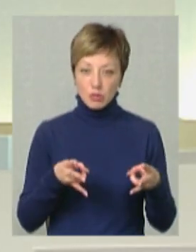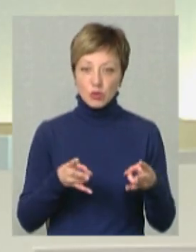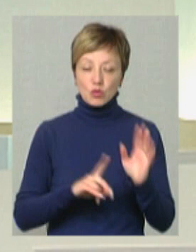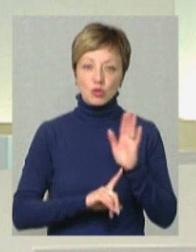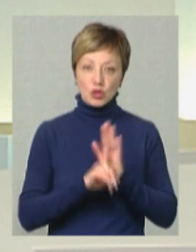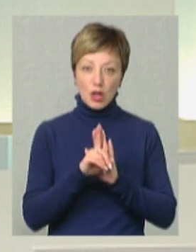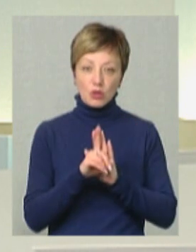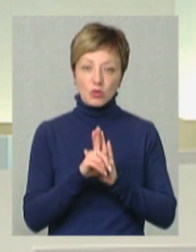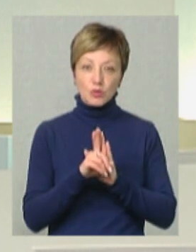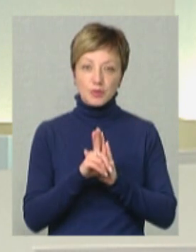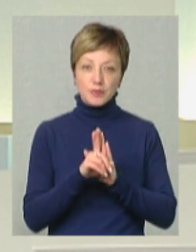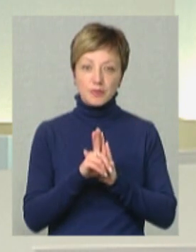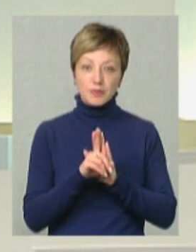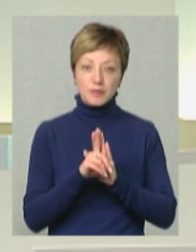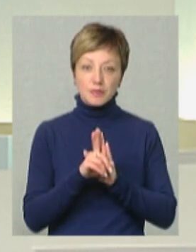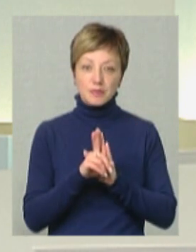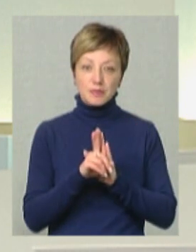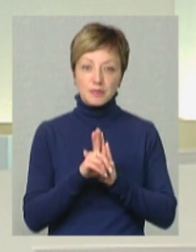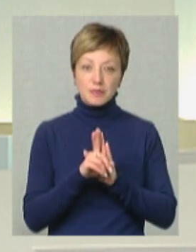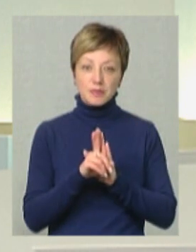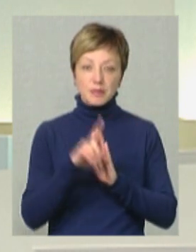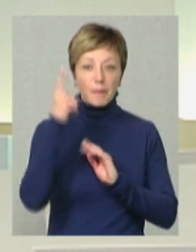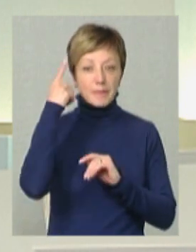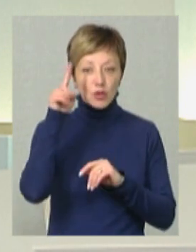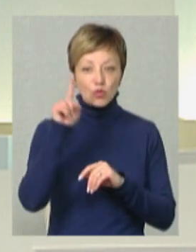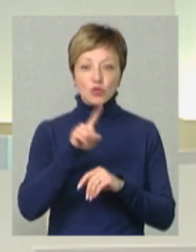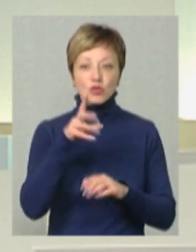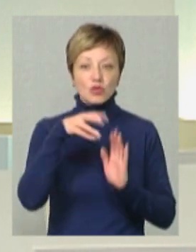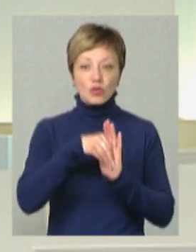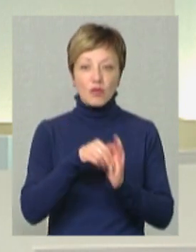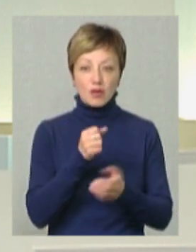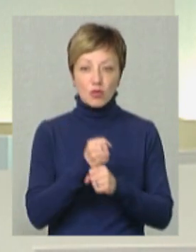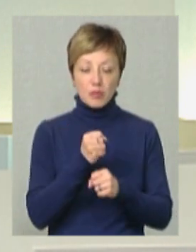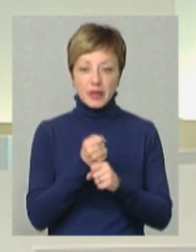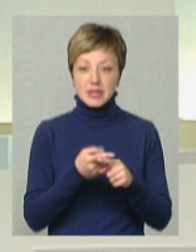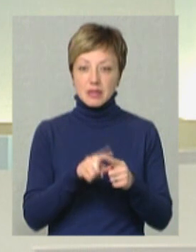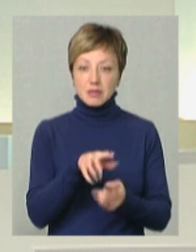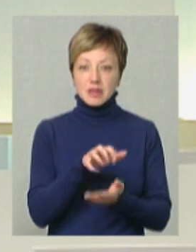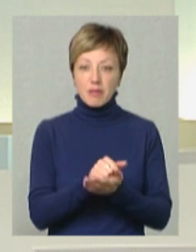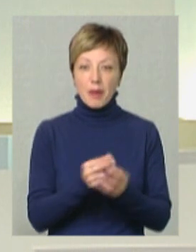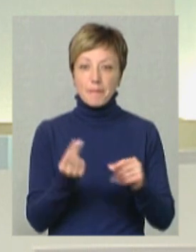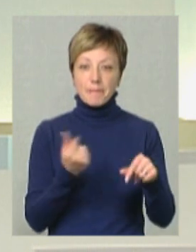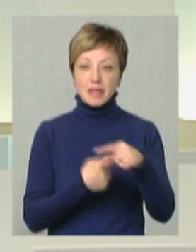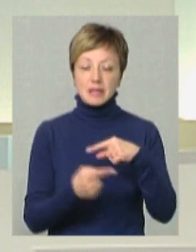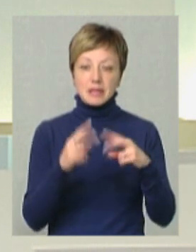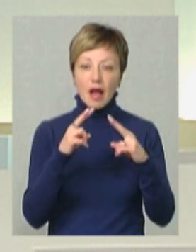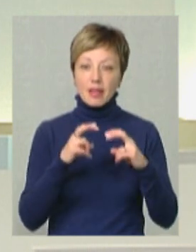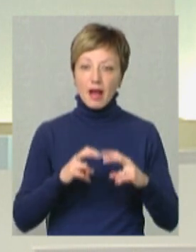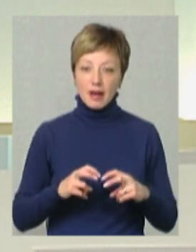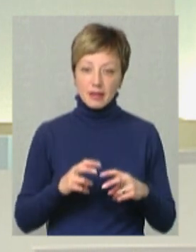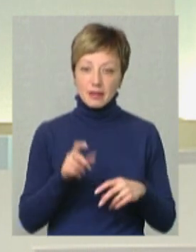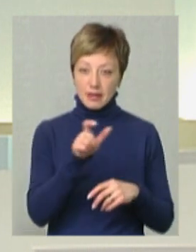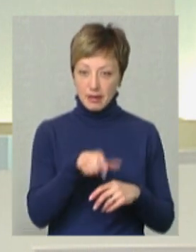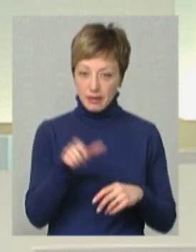спочатку його, скажімо, придумати, що він має робити. Цим займаються бізнес-аналітики, які